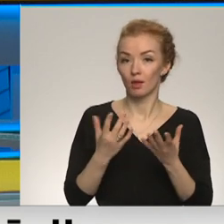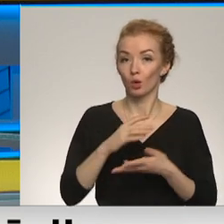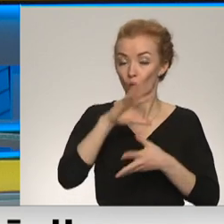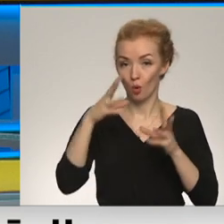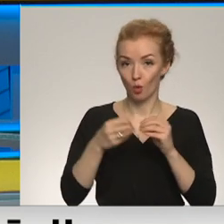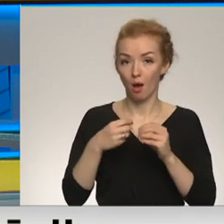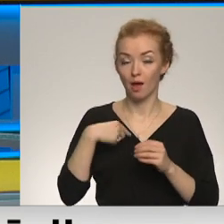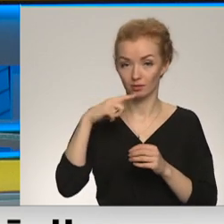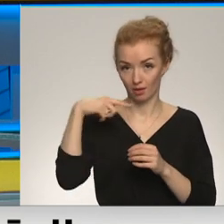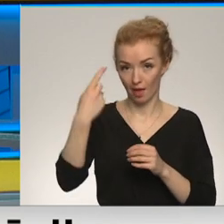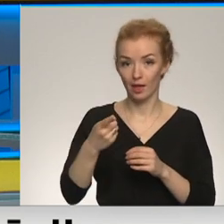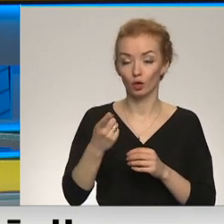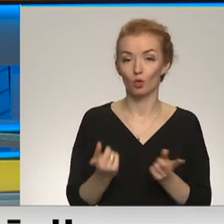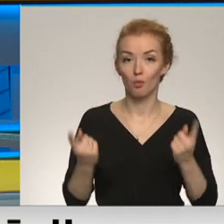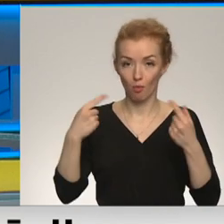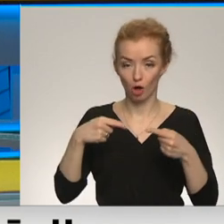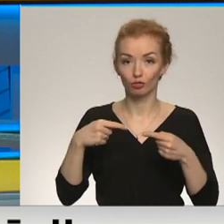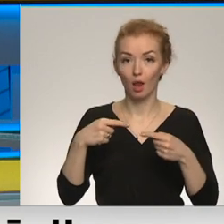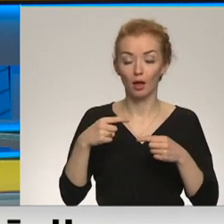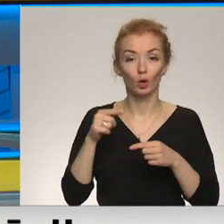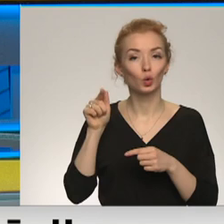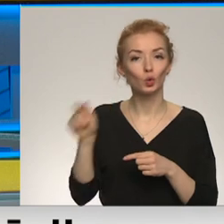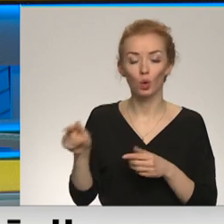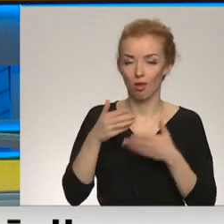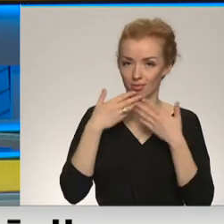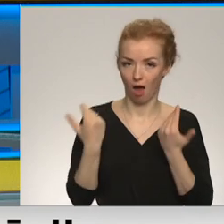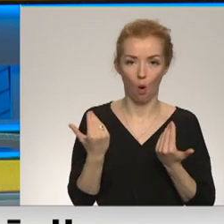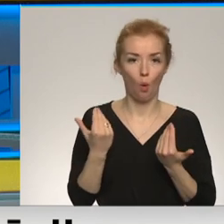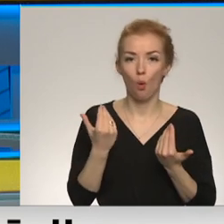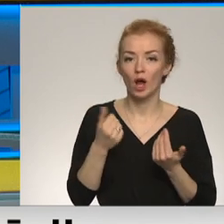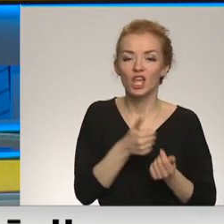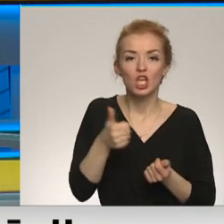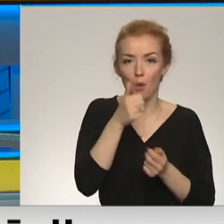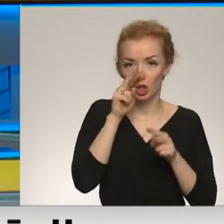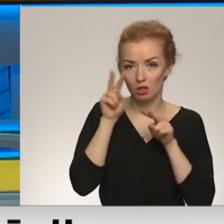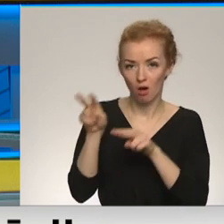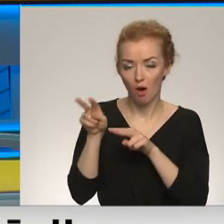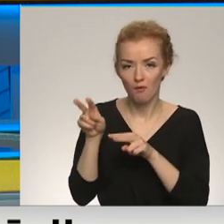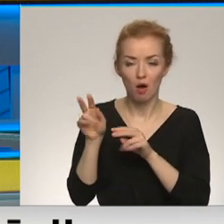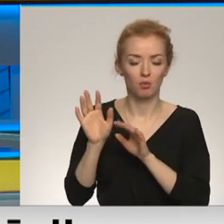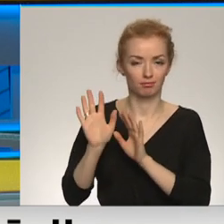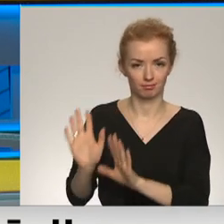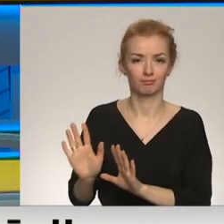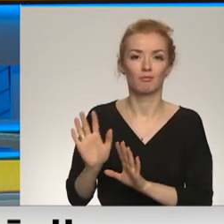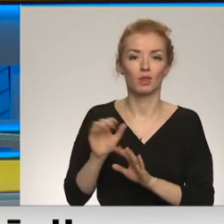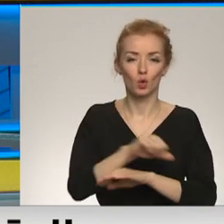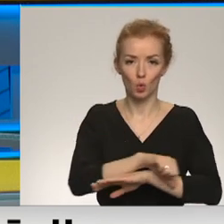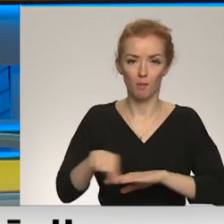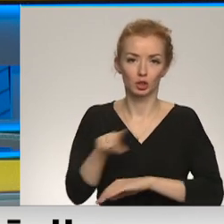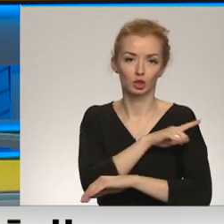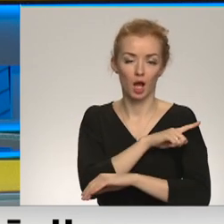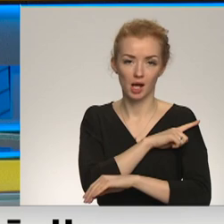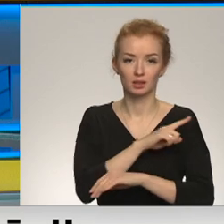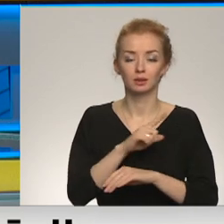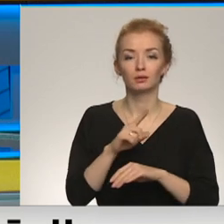Kopumā es teiktu, ka pašlaik tur nav nepieciešamības pēc kaut kādas īpašas rīcības, un līdz ar to robežsārdze arī